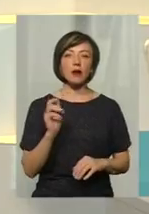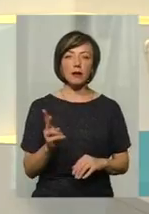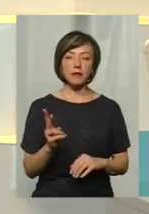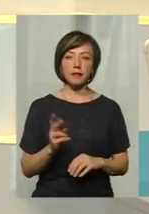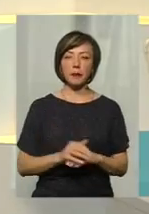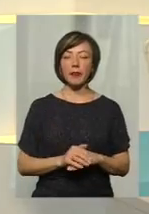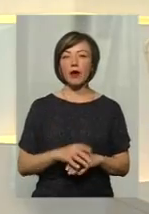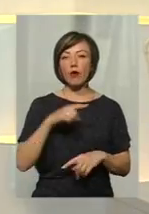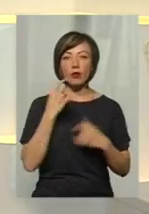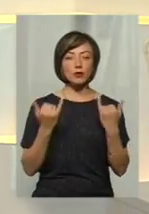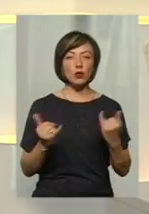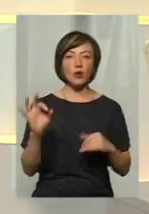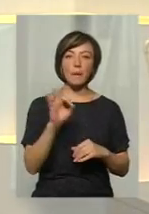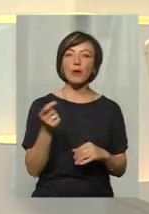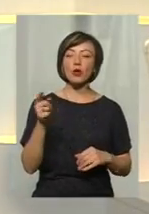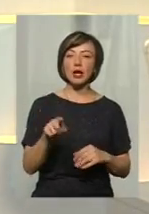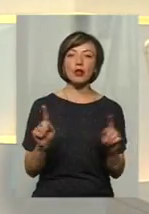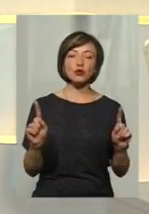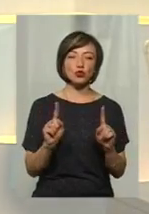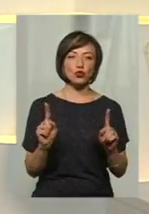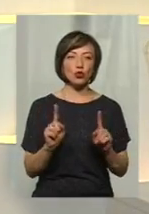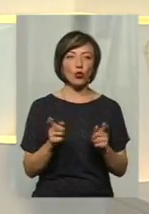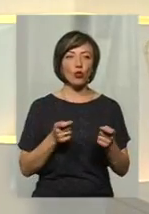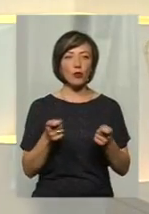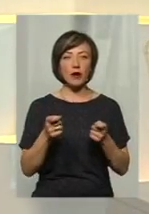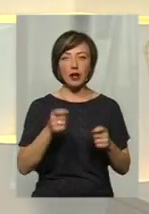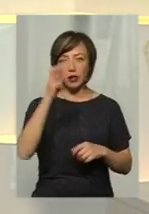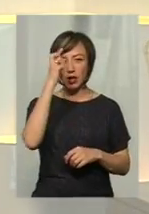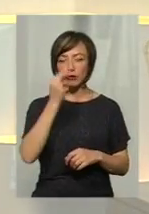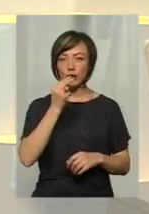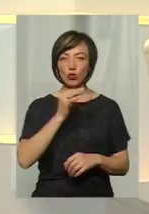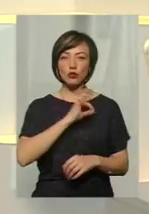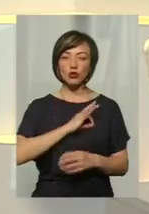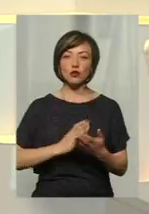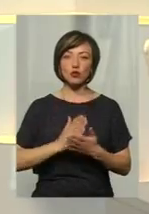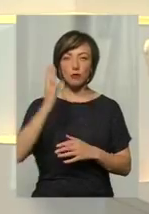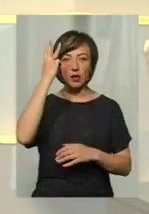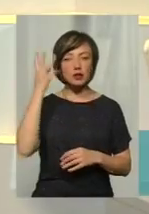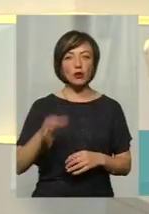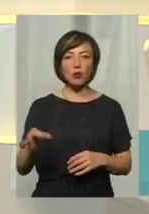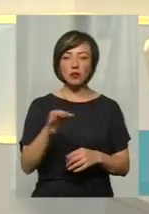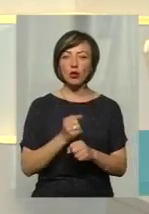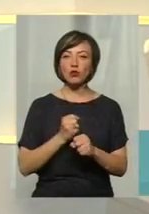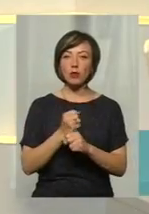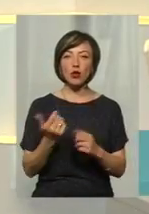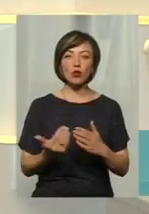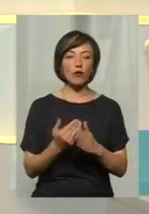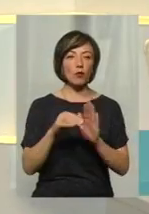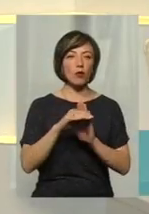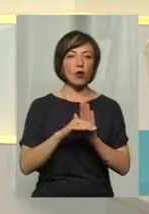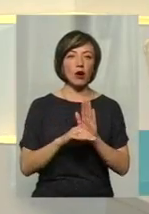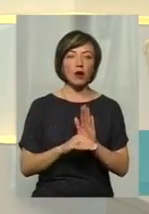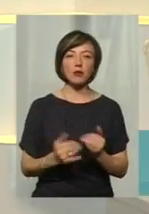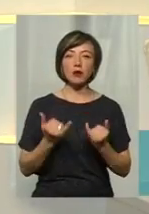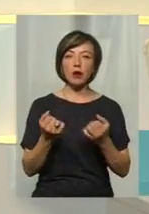Рибак. Говоримо сьогодні про те, що управління Держпродспоживслужби у Хмельницькій області розробило нову програму для